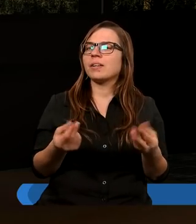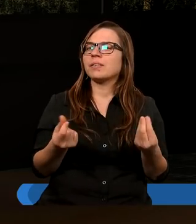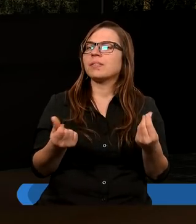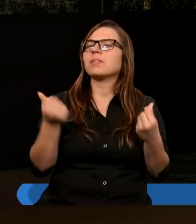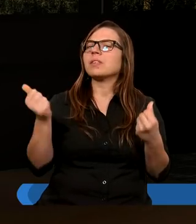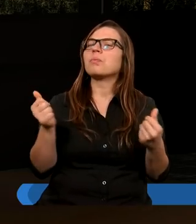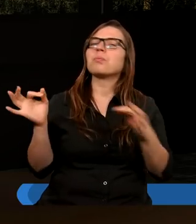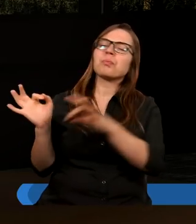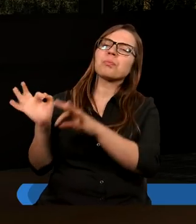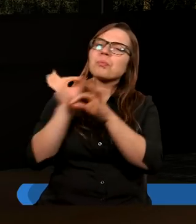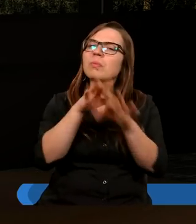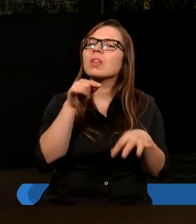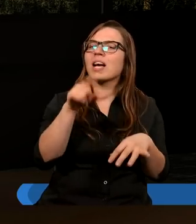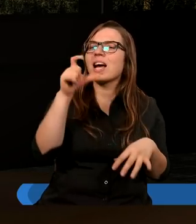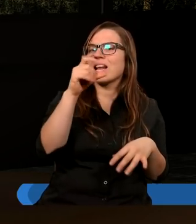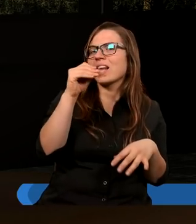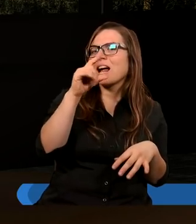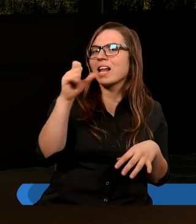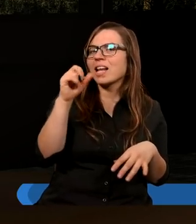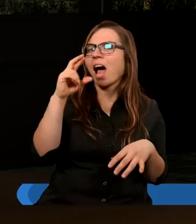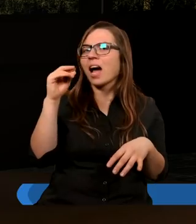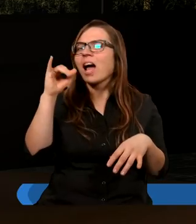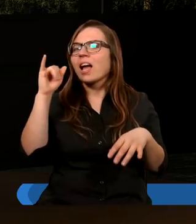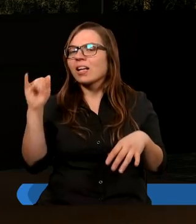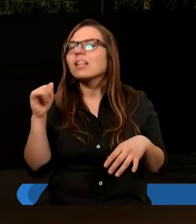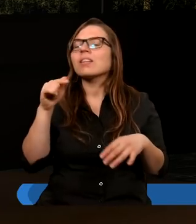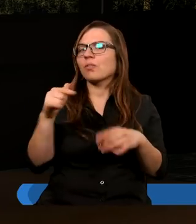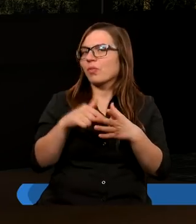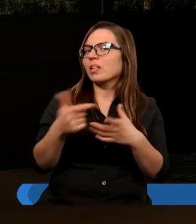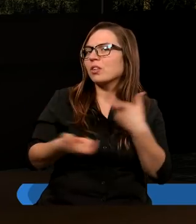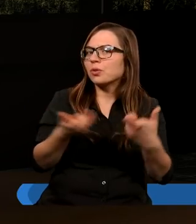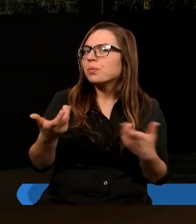przyprowadzili do Cezarei. To trwało około czterech dni.